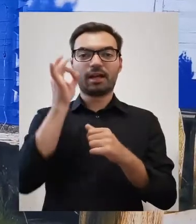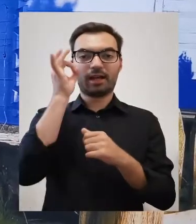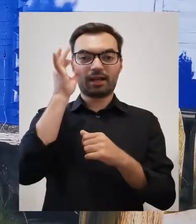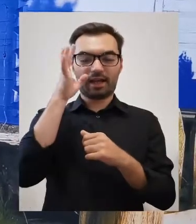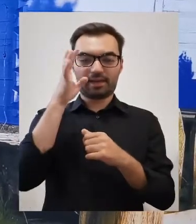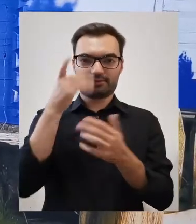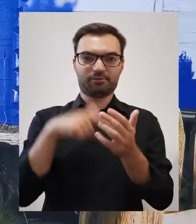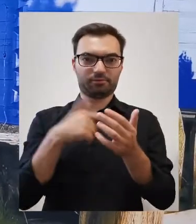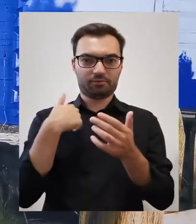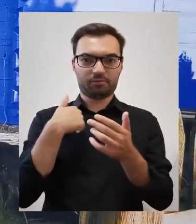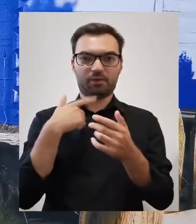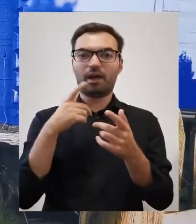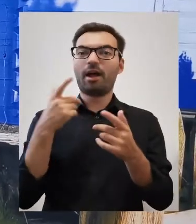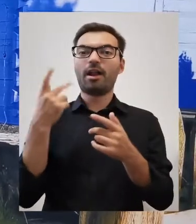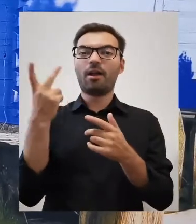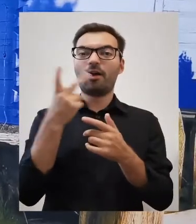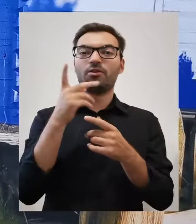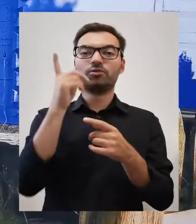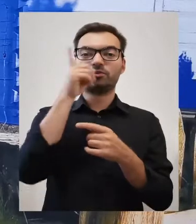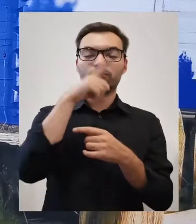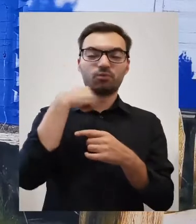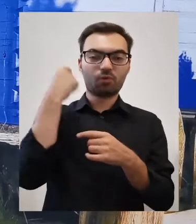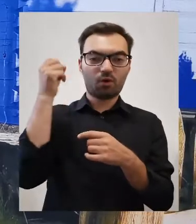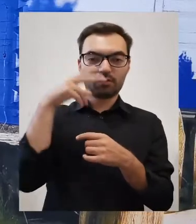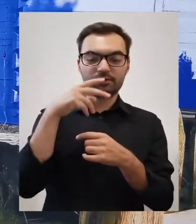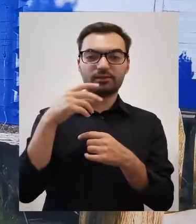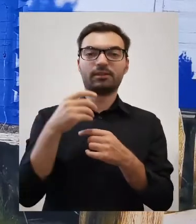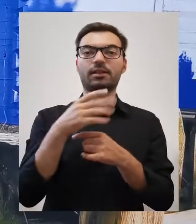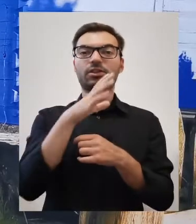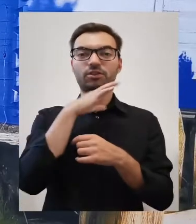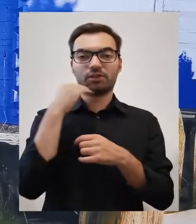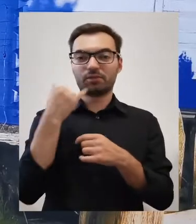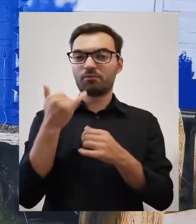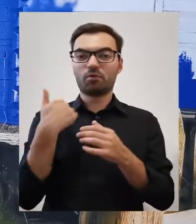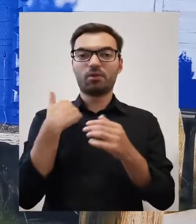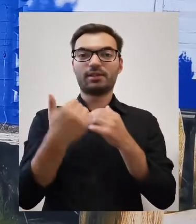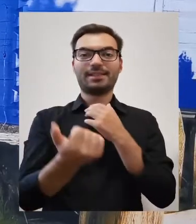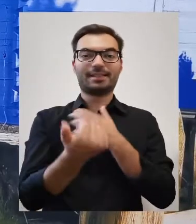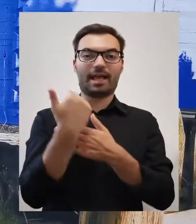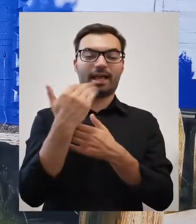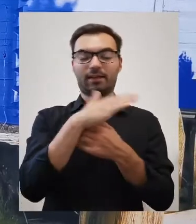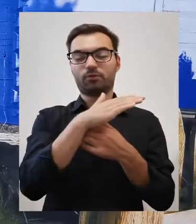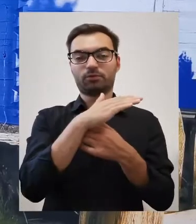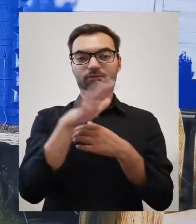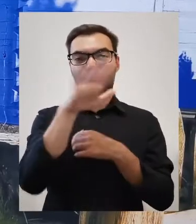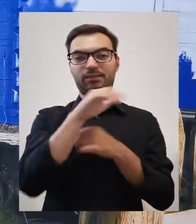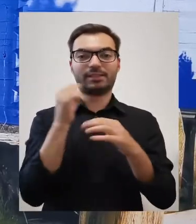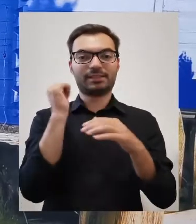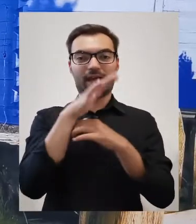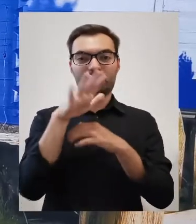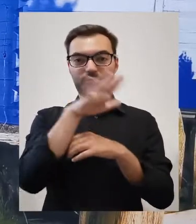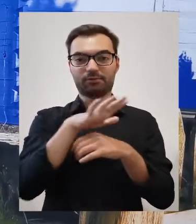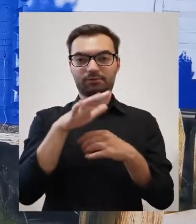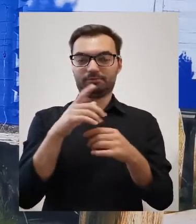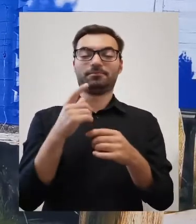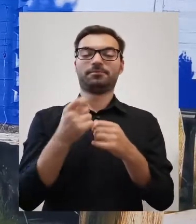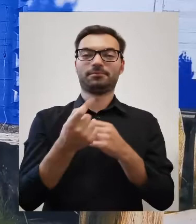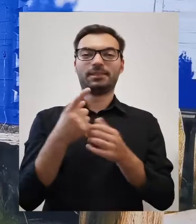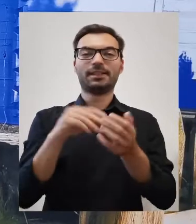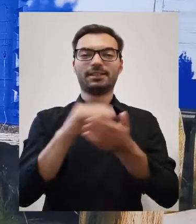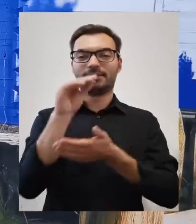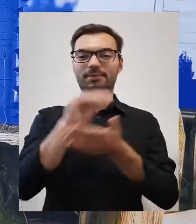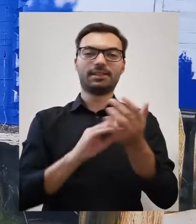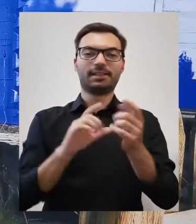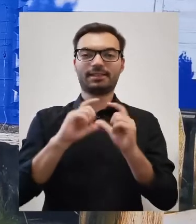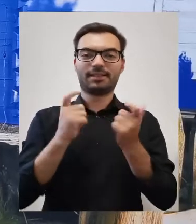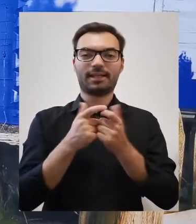rankiem, ciała niebieskie uczestniczące w nim znajdowały się po zachodniej stronie nieba. Tak to zapisana